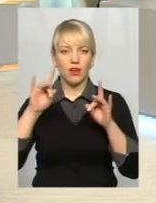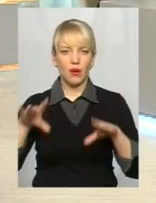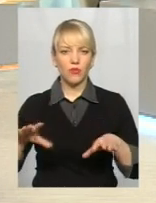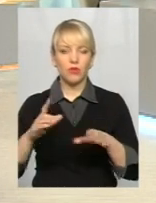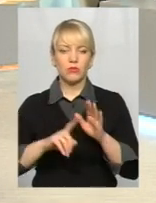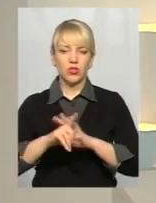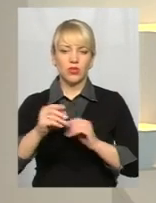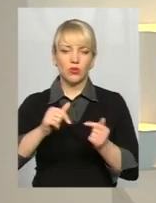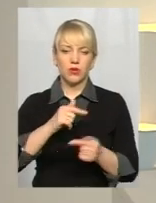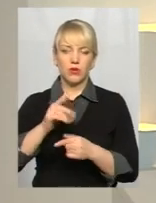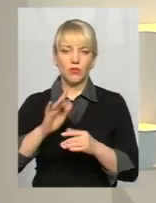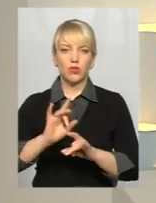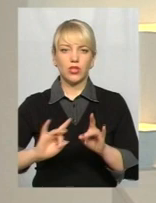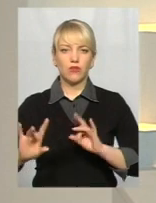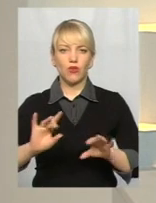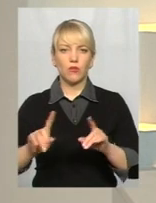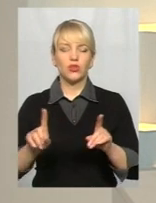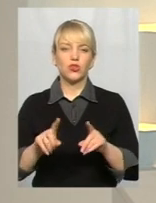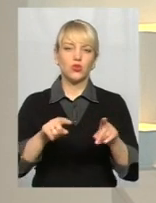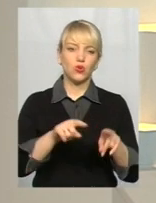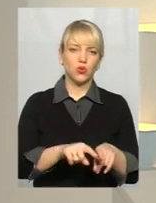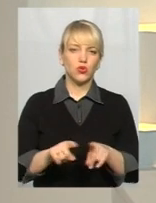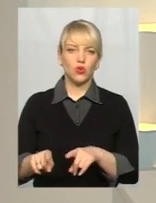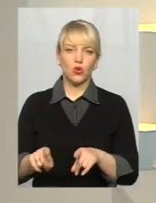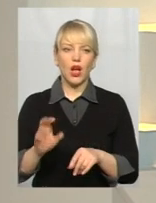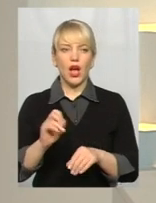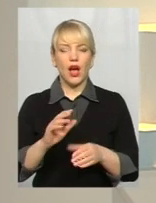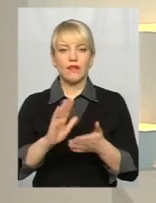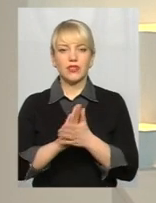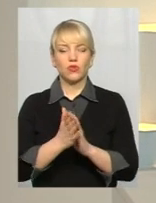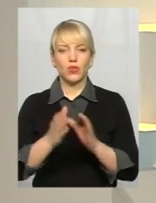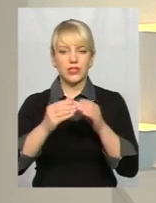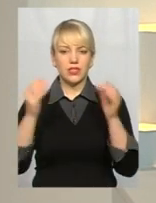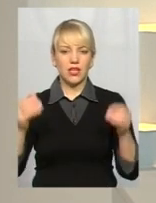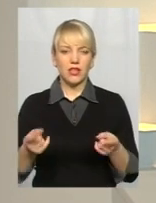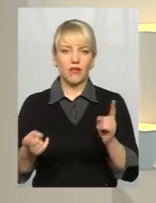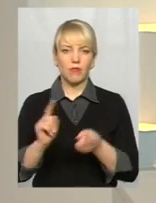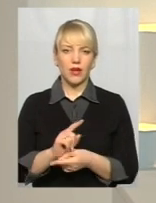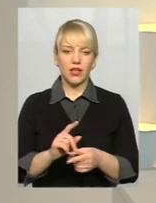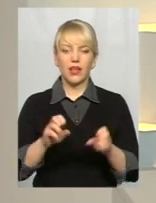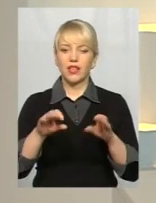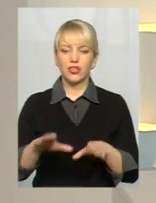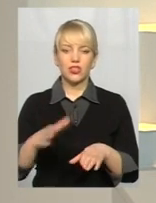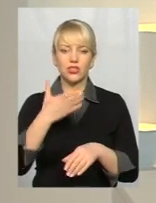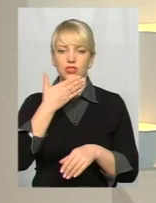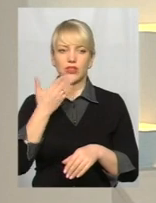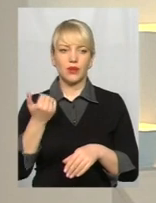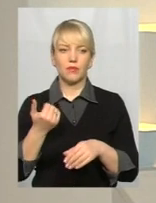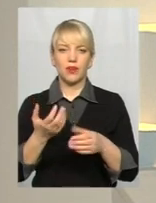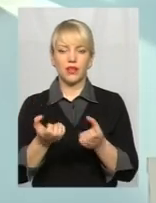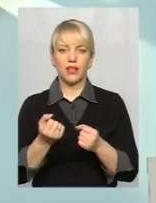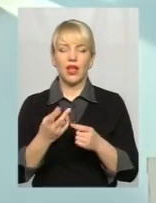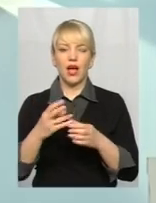інформуватимуть, що і до чого. А в ситуації з білбордами якось усе навпаки, рішення ще не прийняти, а білборд вже